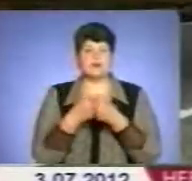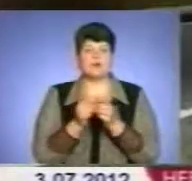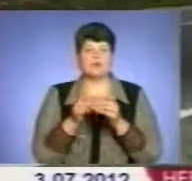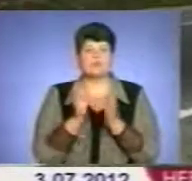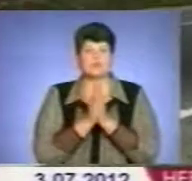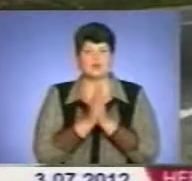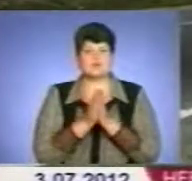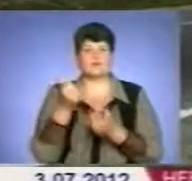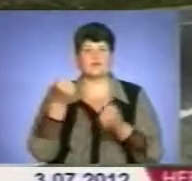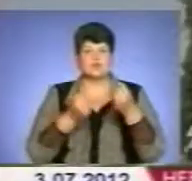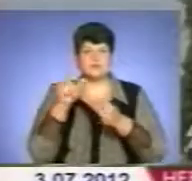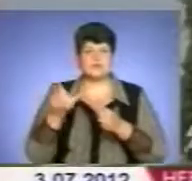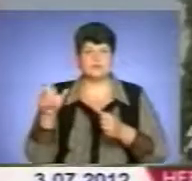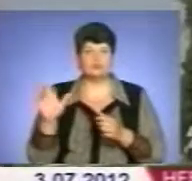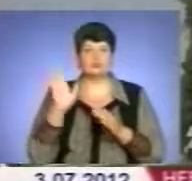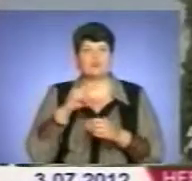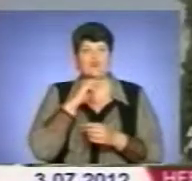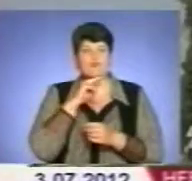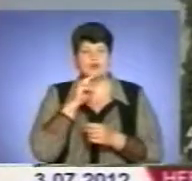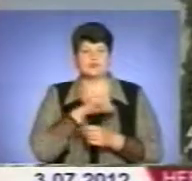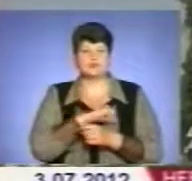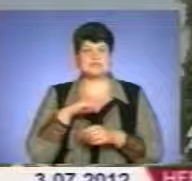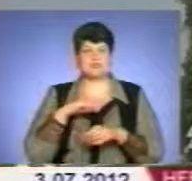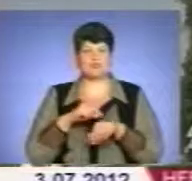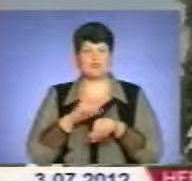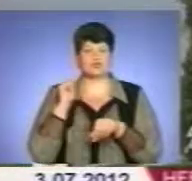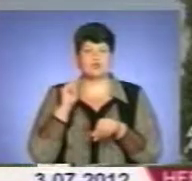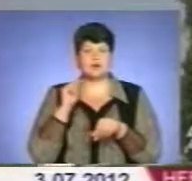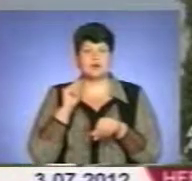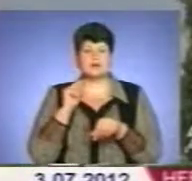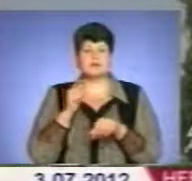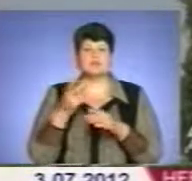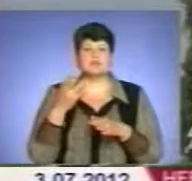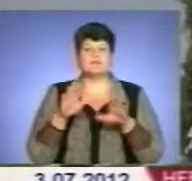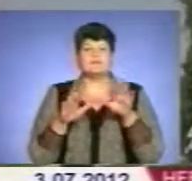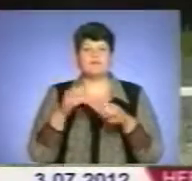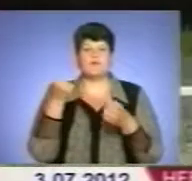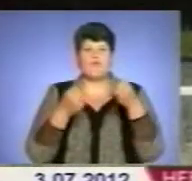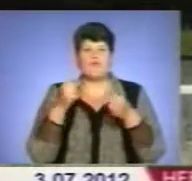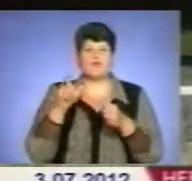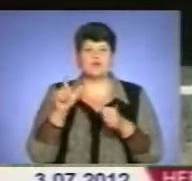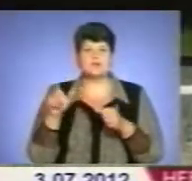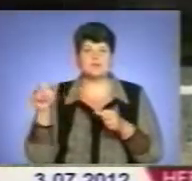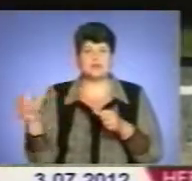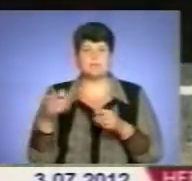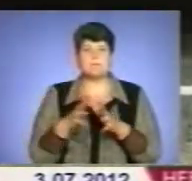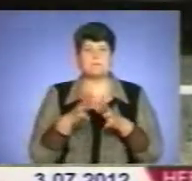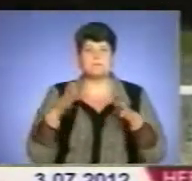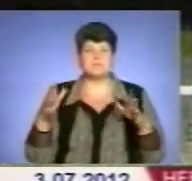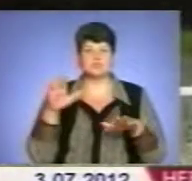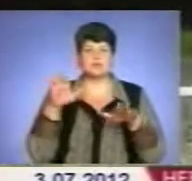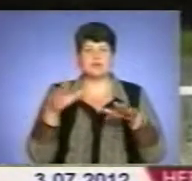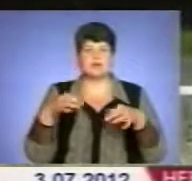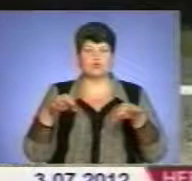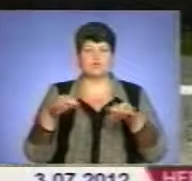уважними до самопочуття. Також водіїв вантажівок вагою понад 24 тони закликають планувати маршрути і з відпочинком у